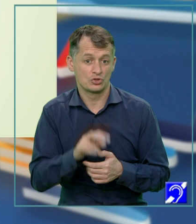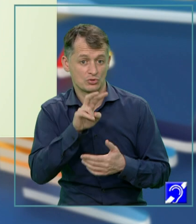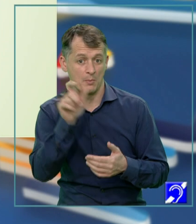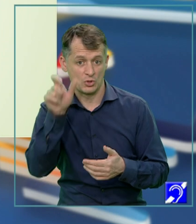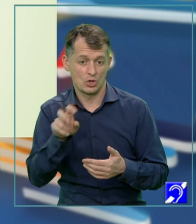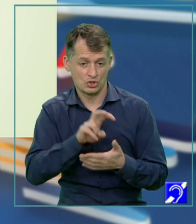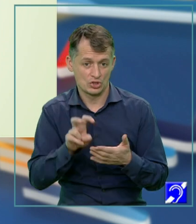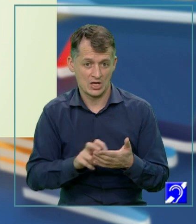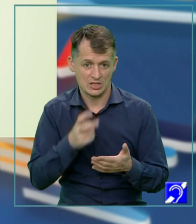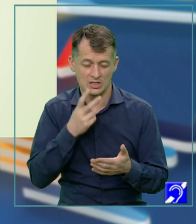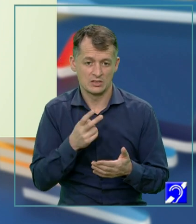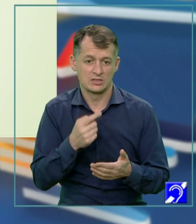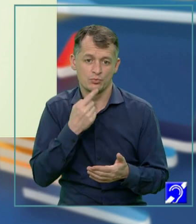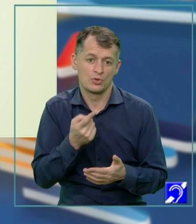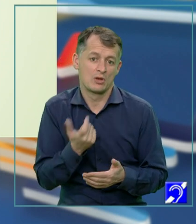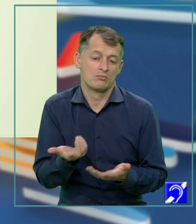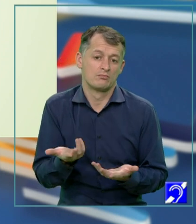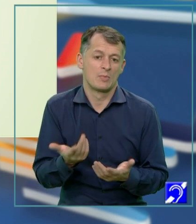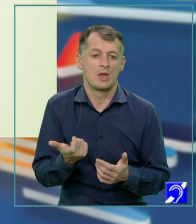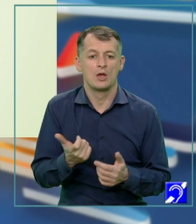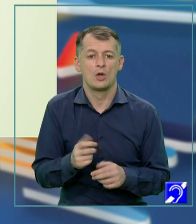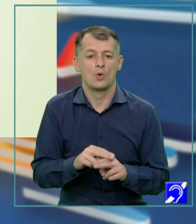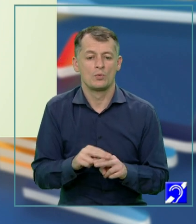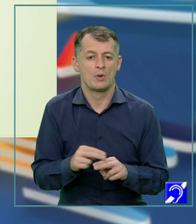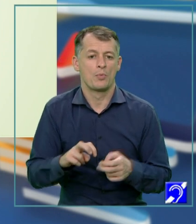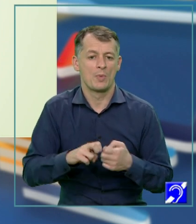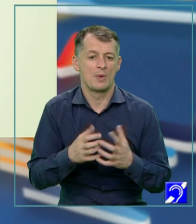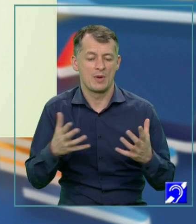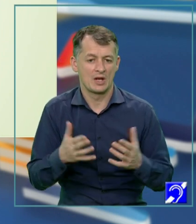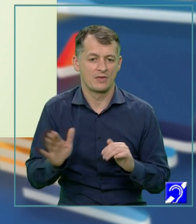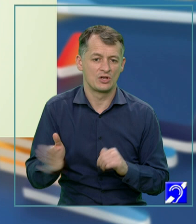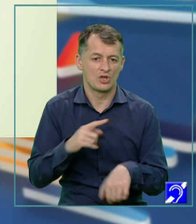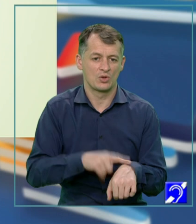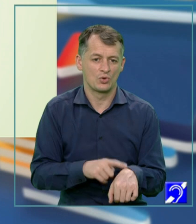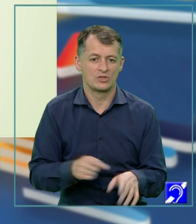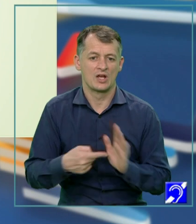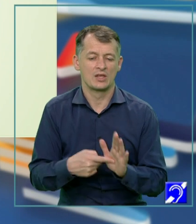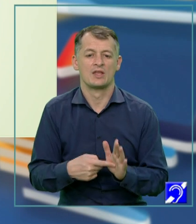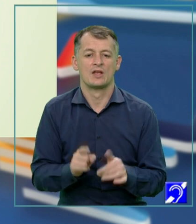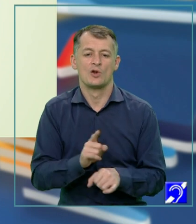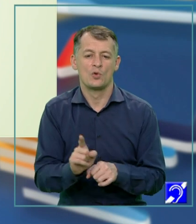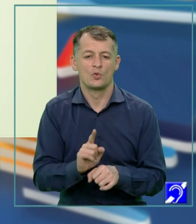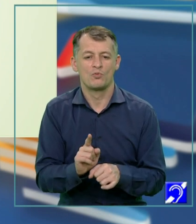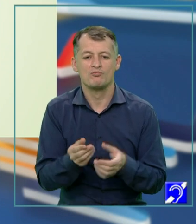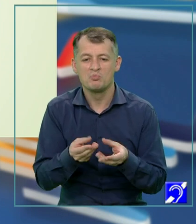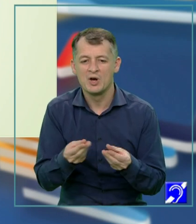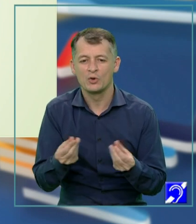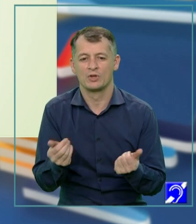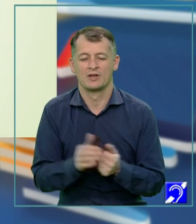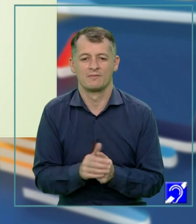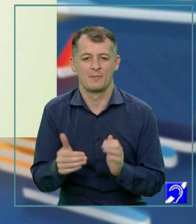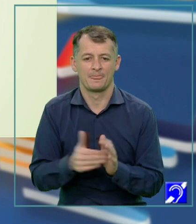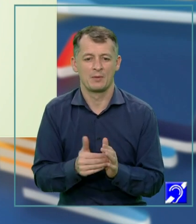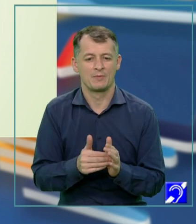probleme existențiale, cum ar fi trecerea timpului, se manifestă în lucruri în aparență mărunte. E nevoie de